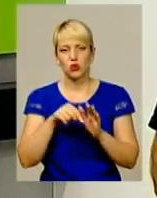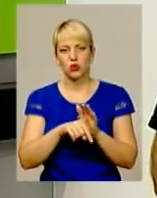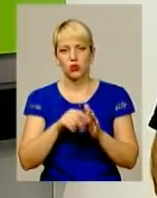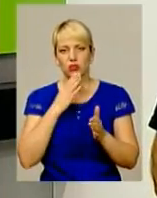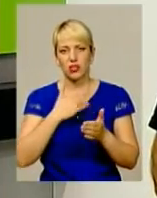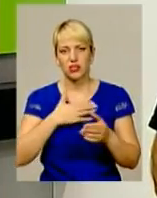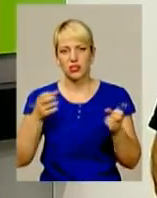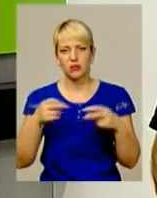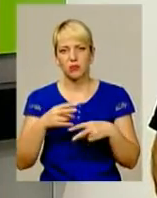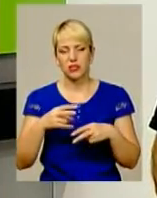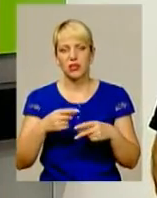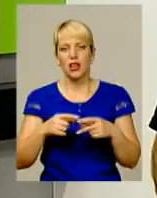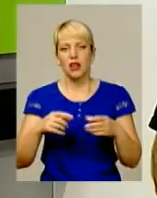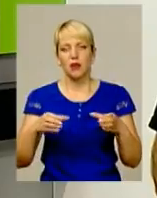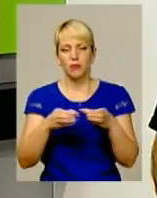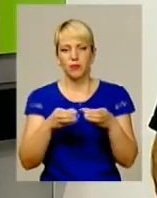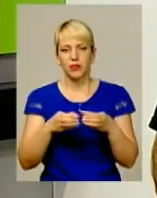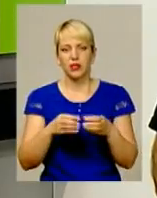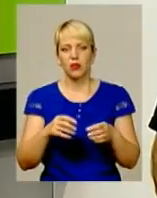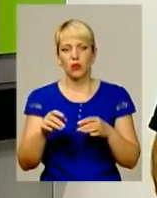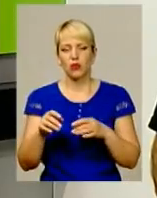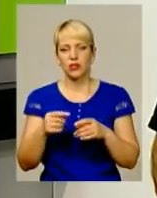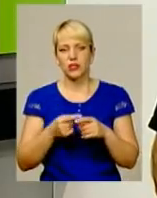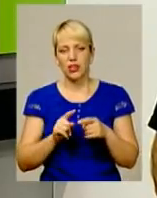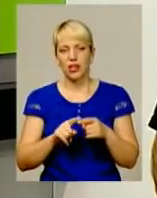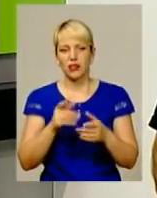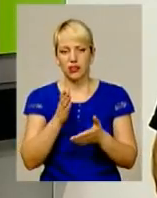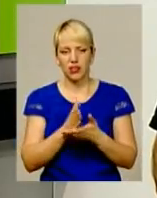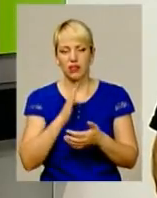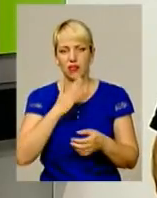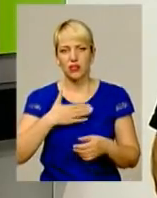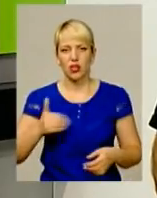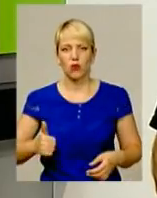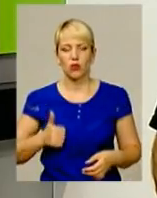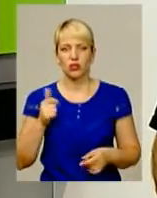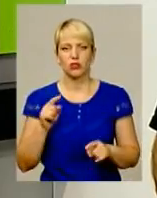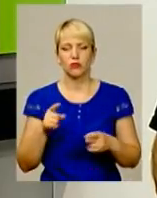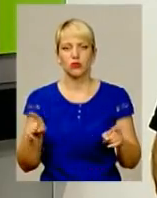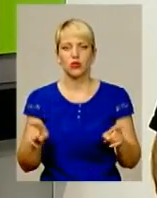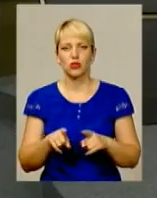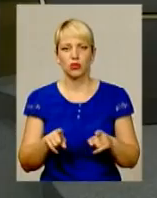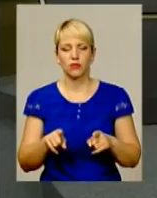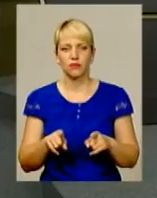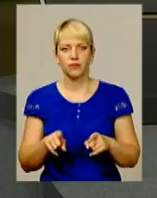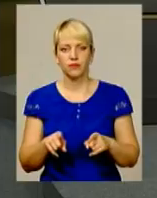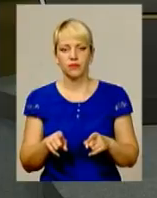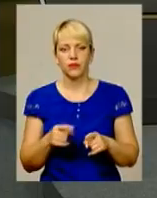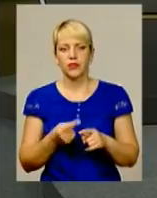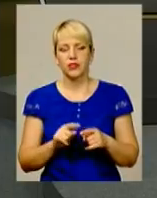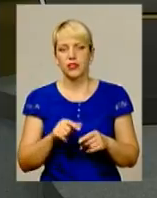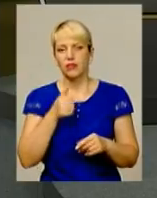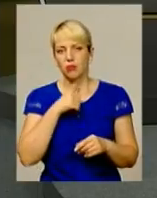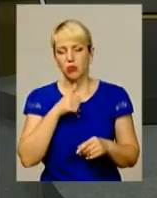спецпідрозділу корпусу оперативно-раптової дії, це дійсно є наша гордість. Чому? Тому що ті